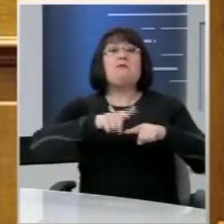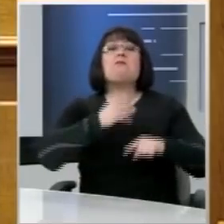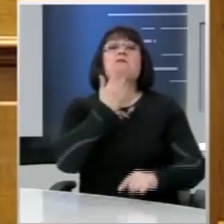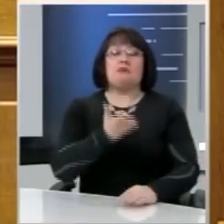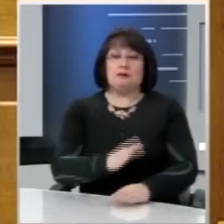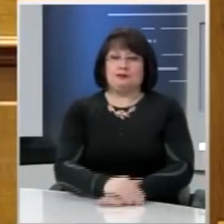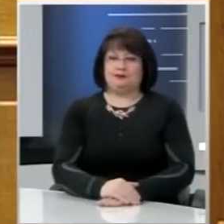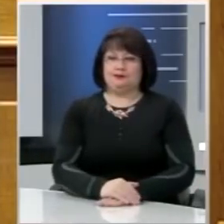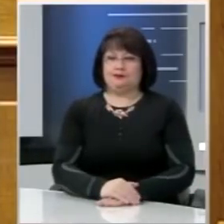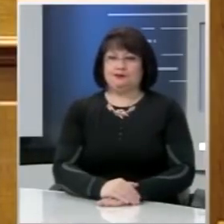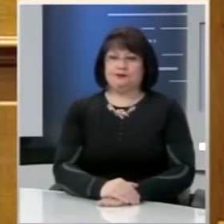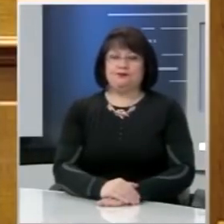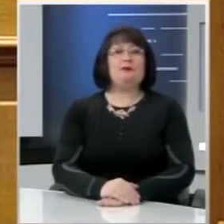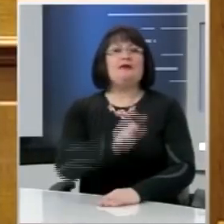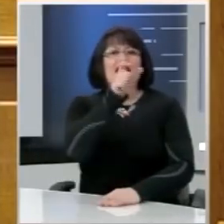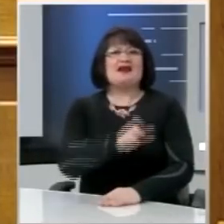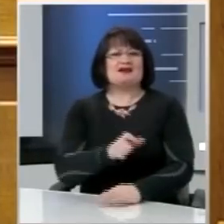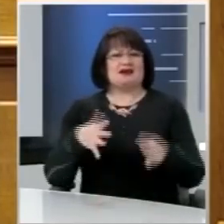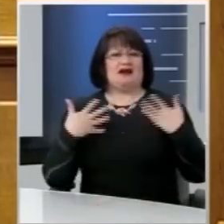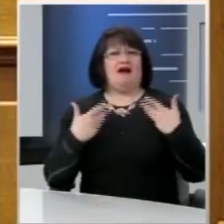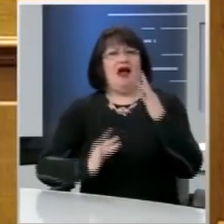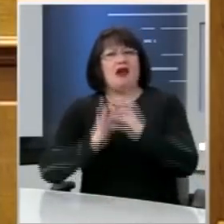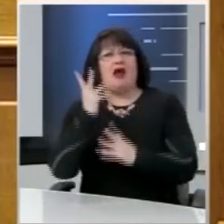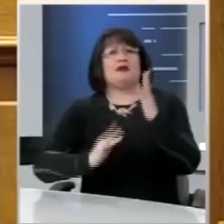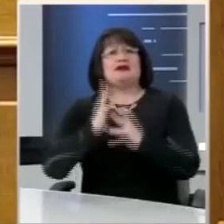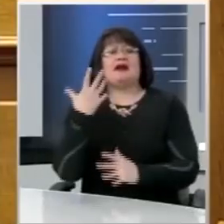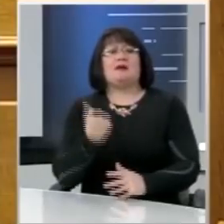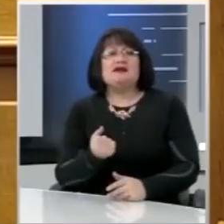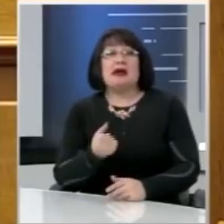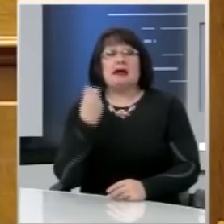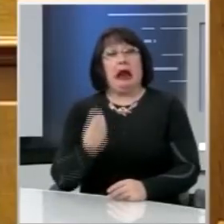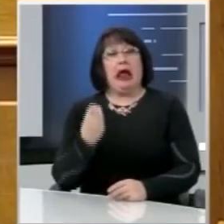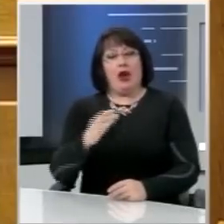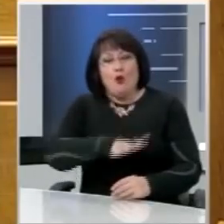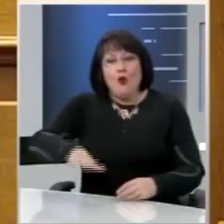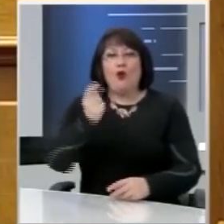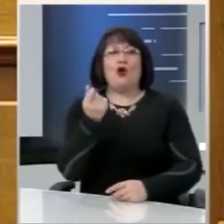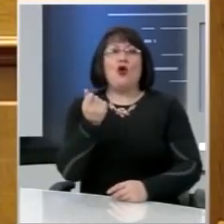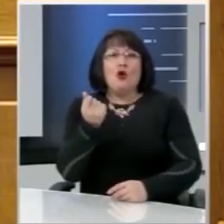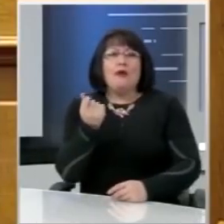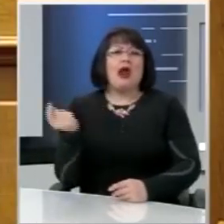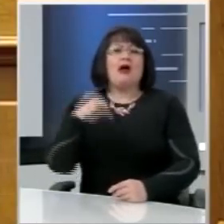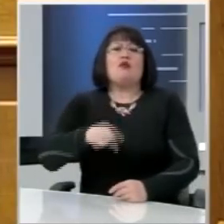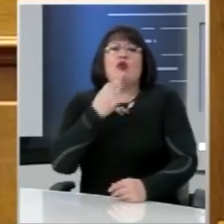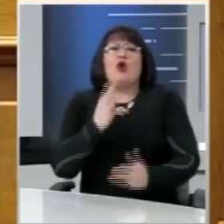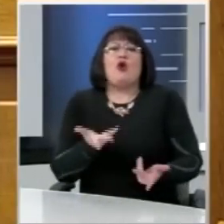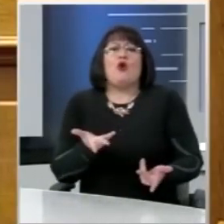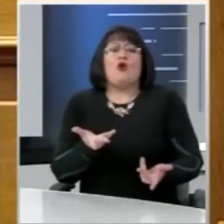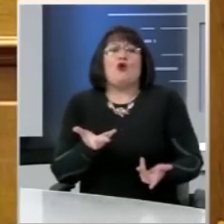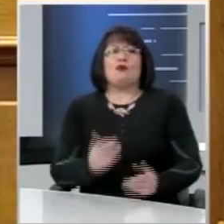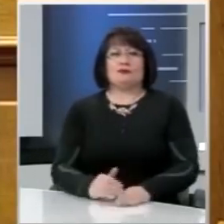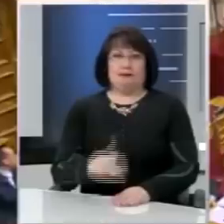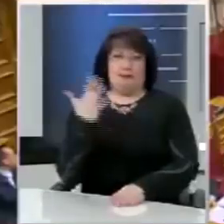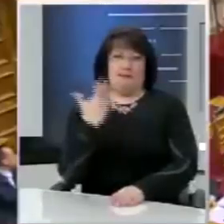το γεγονός ότι πανηγυρίζεται για την ανάπτυξη, για το καλό οικονομικό κλίμα. Όσο για τους